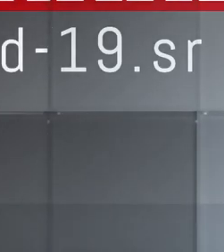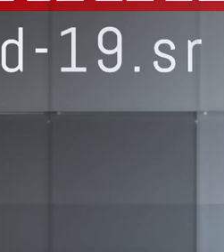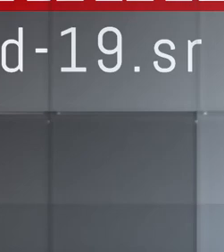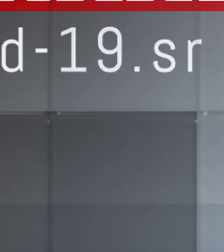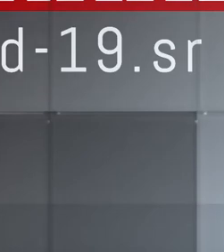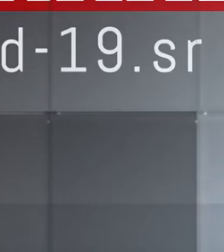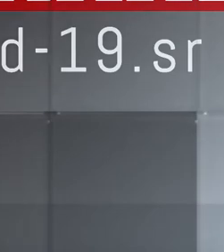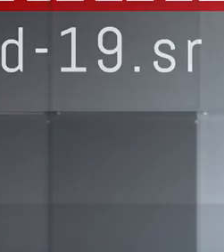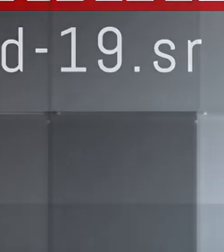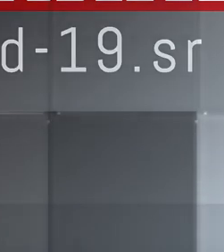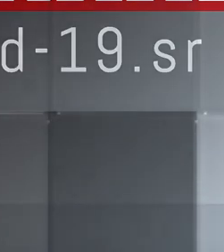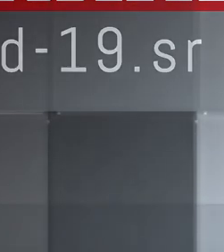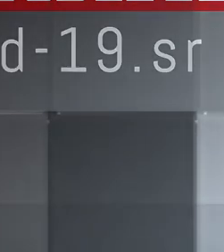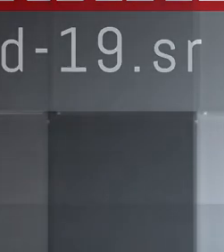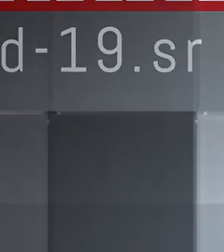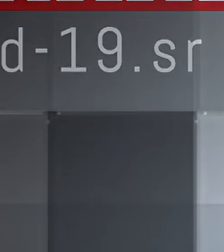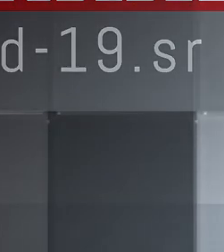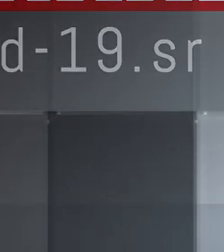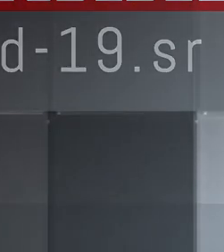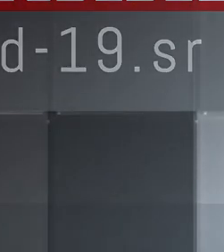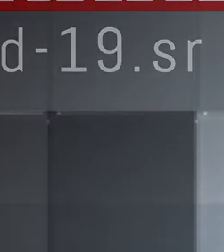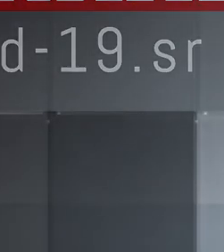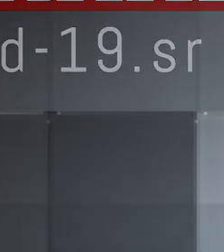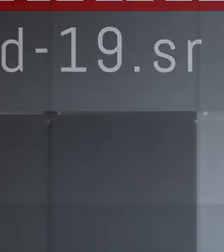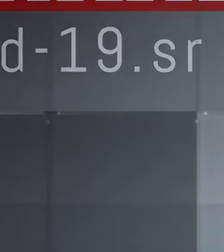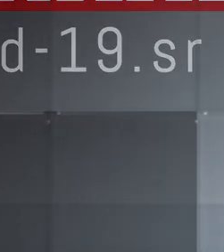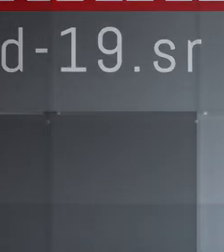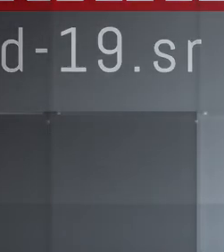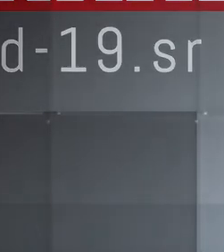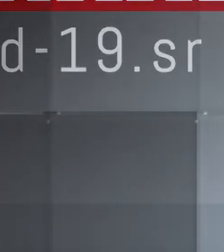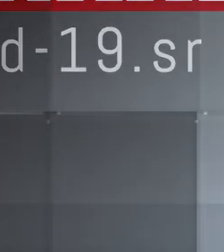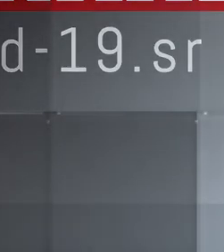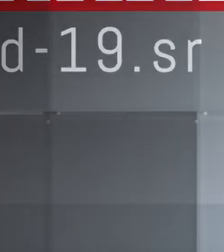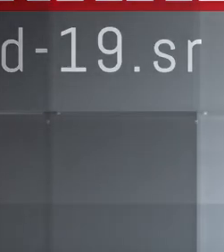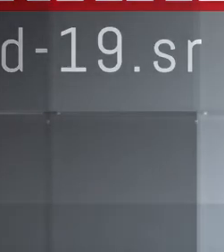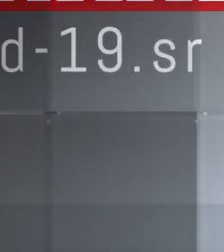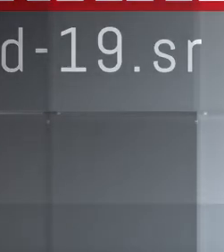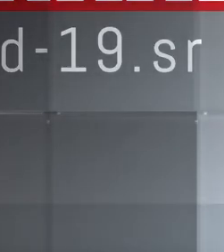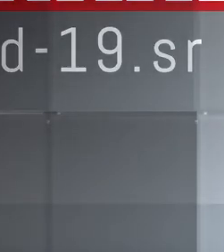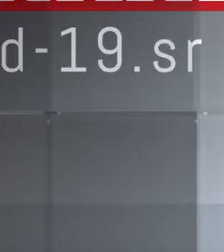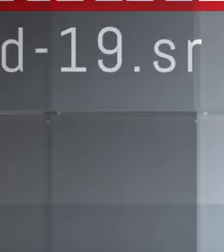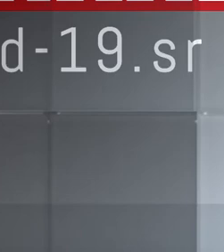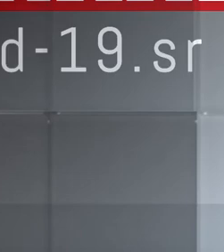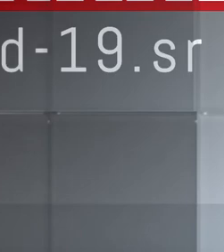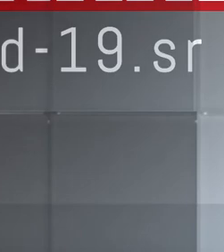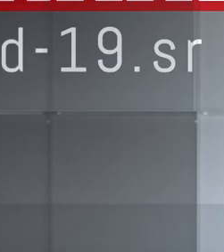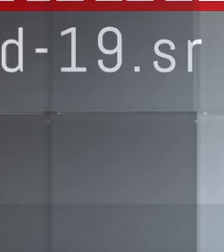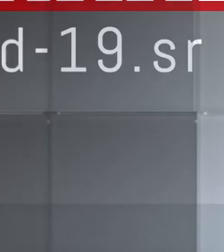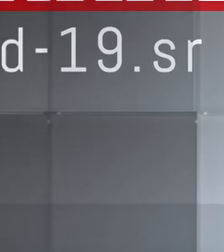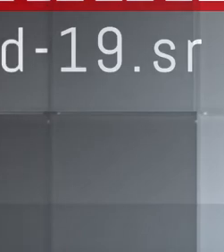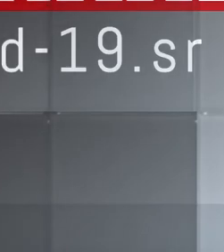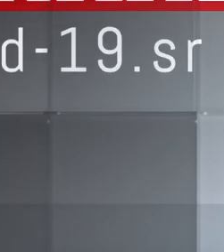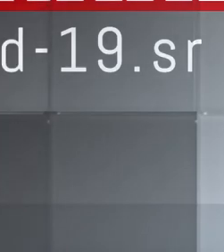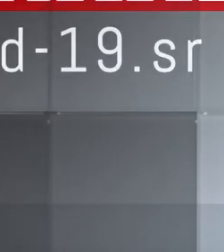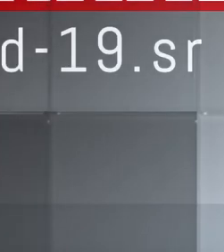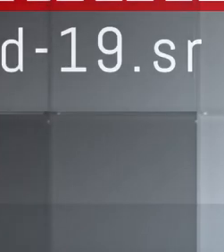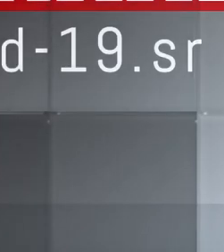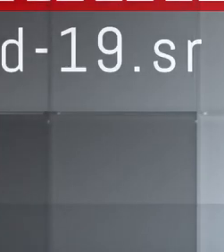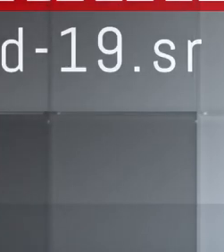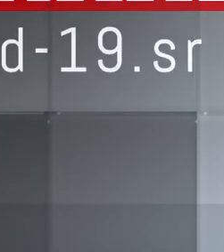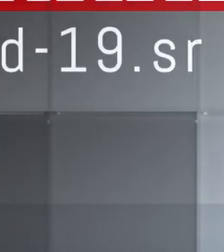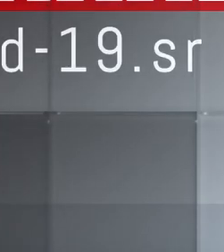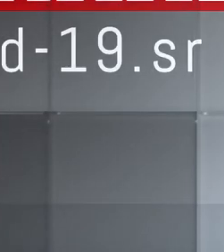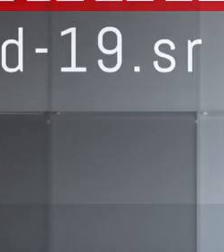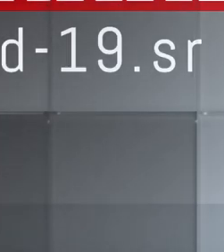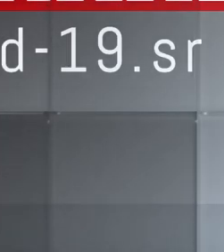Zoals de Vereniging van Medici in Suriname eerder heeft gesteld, is de tweede golf inderdaad een feit. Het afgelopen etmaal zijn